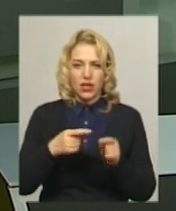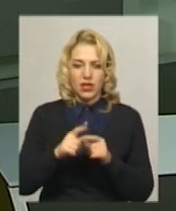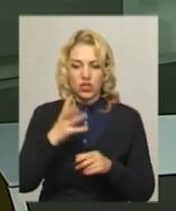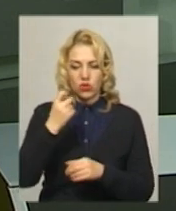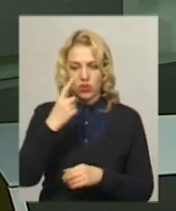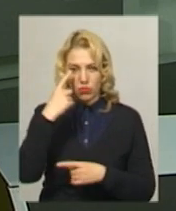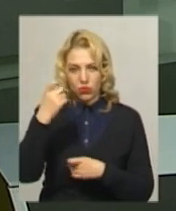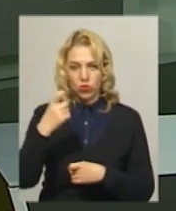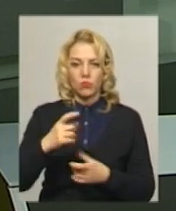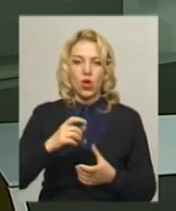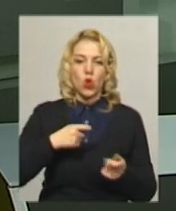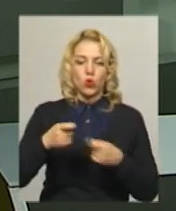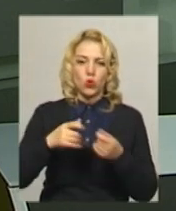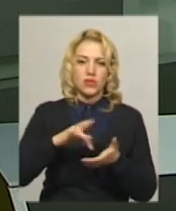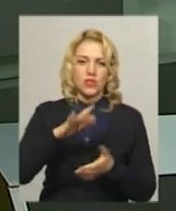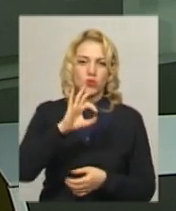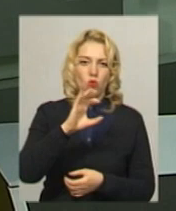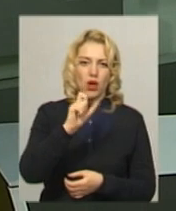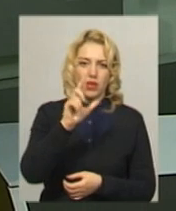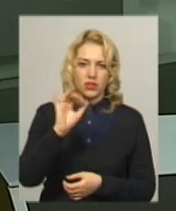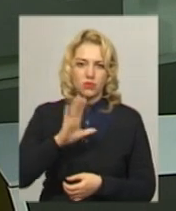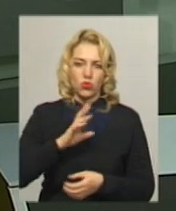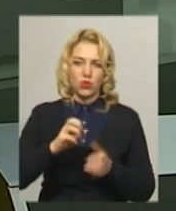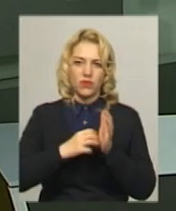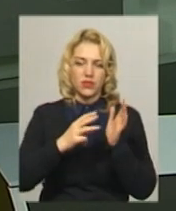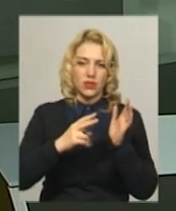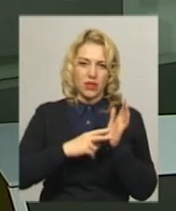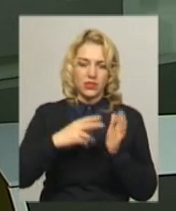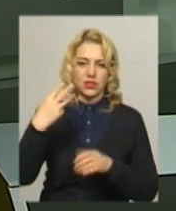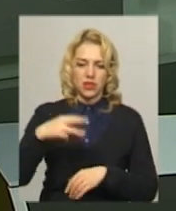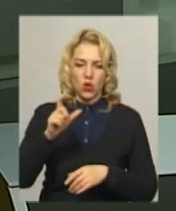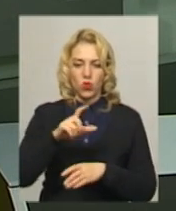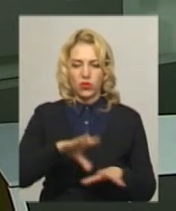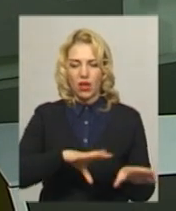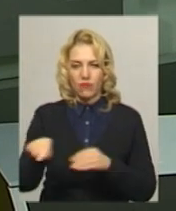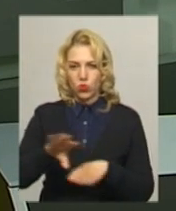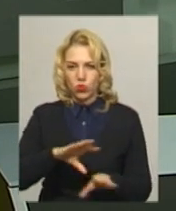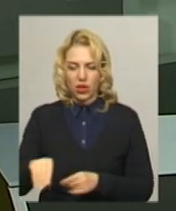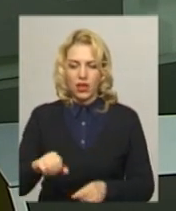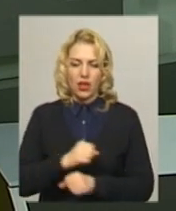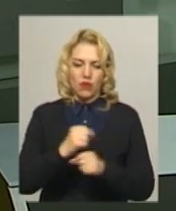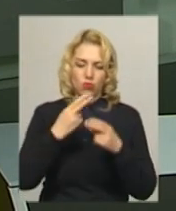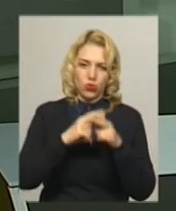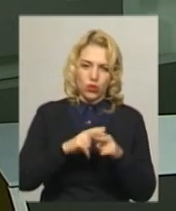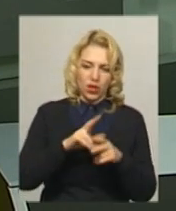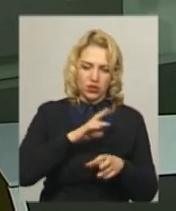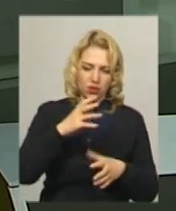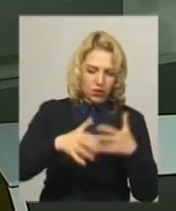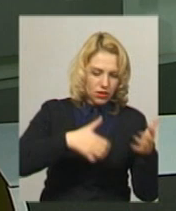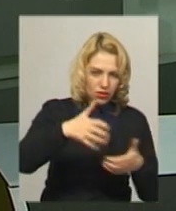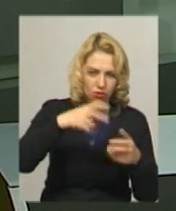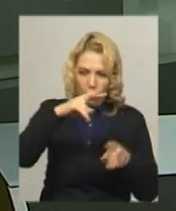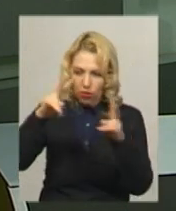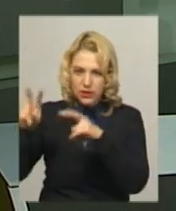вибухівку в торговому центрі «Оазис» надійшло о 17.30. Людей евакуювали, вибухотехніки провели обстеження, роботу торгових